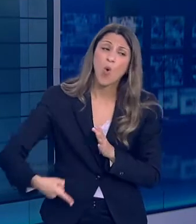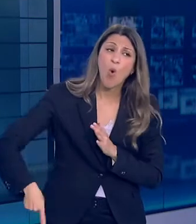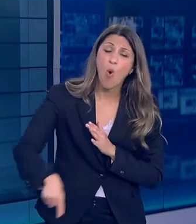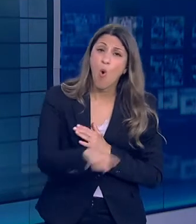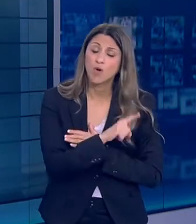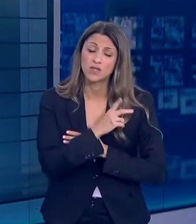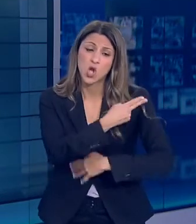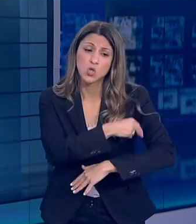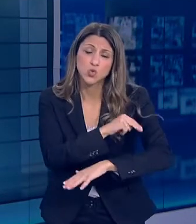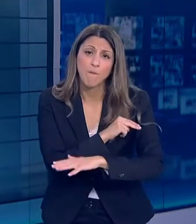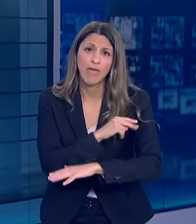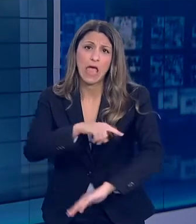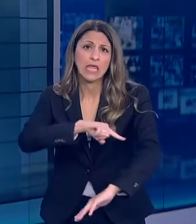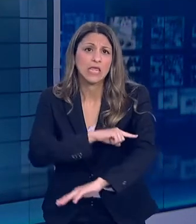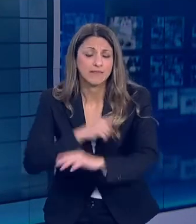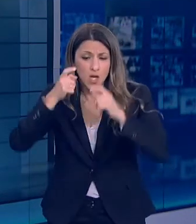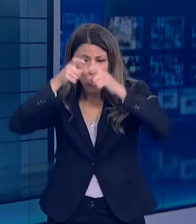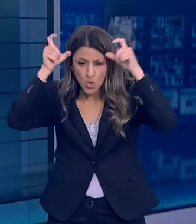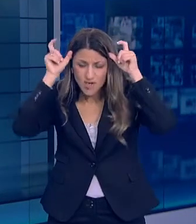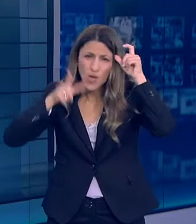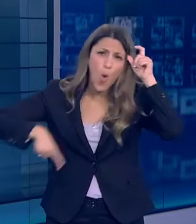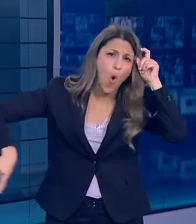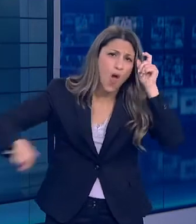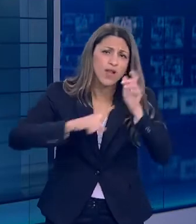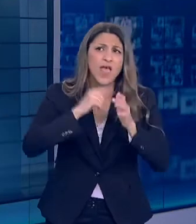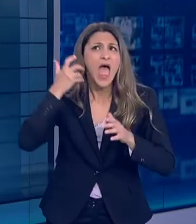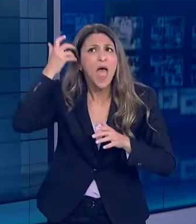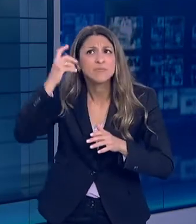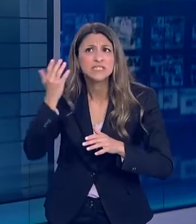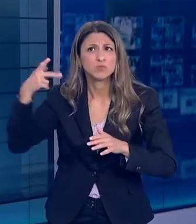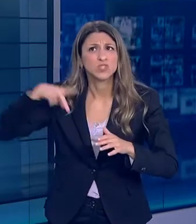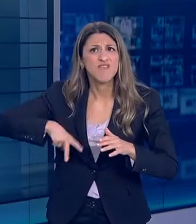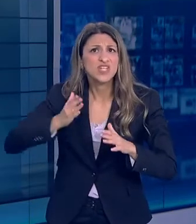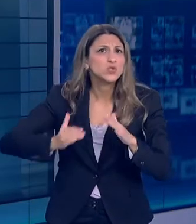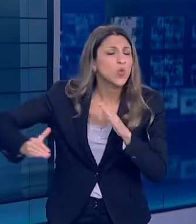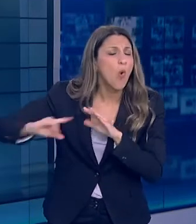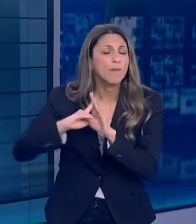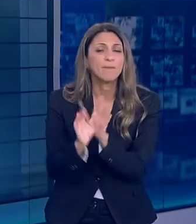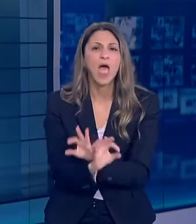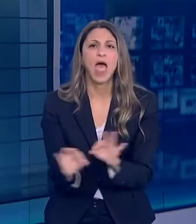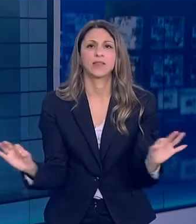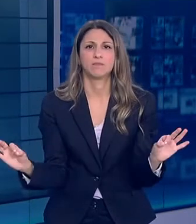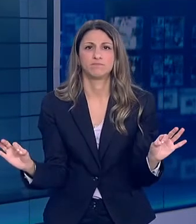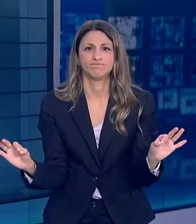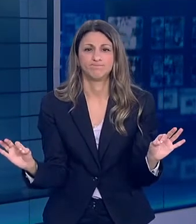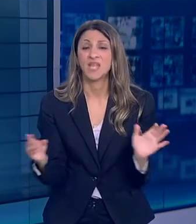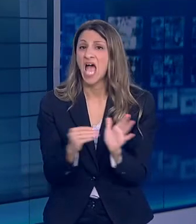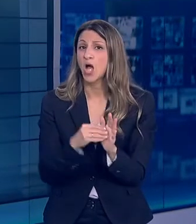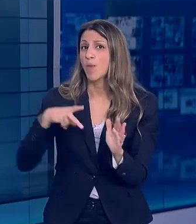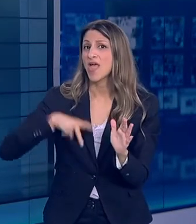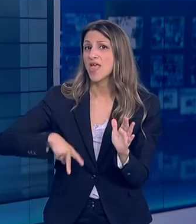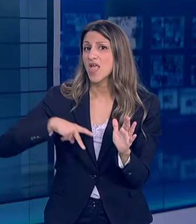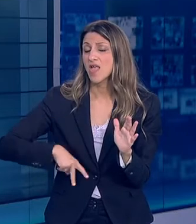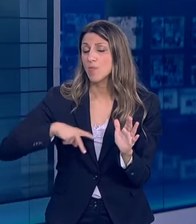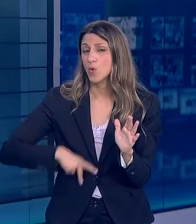υγειονομικών αρχών αλλά και όλης της ιατρικής κοινότητας της ηγεσίας της πολιτικής μας προστασίας η οποία μας βοήθησε πάρα